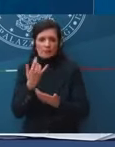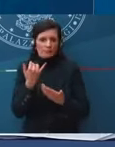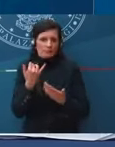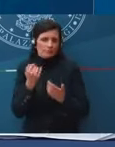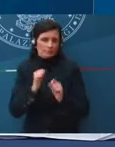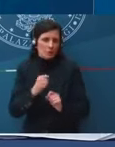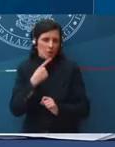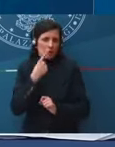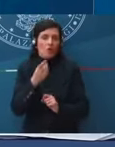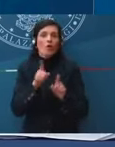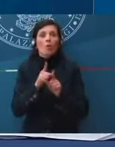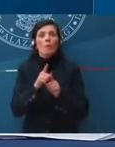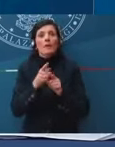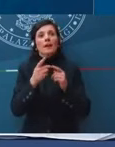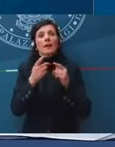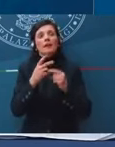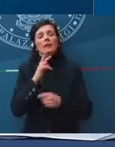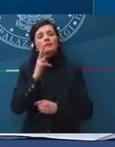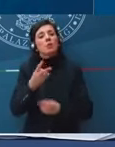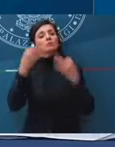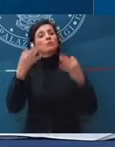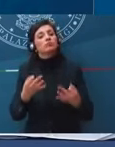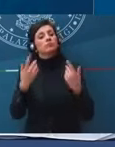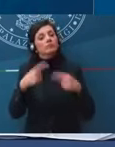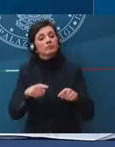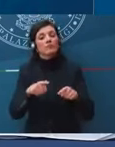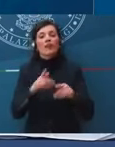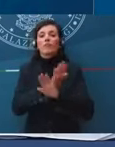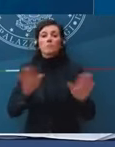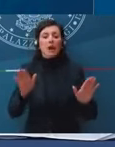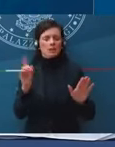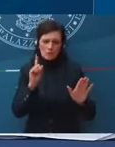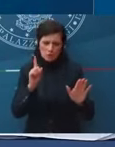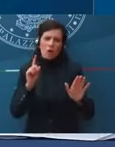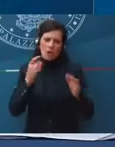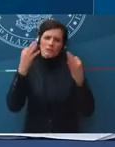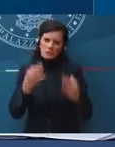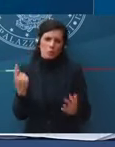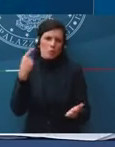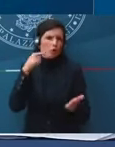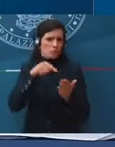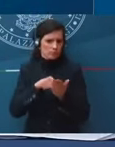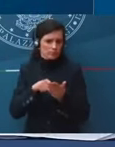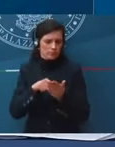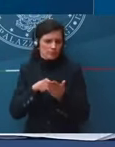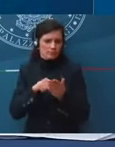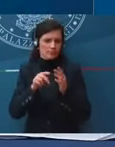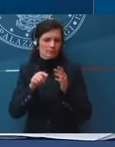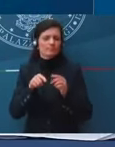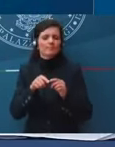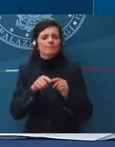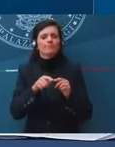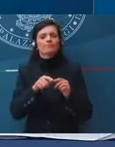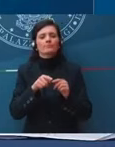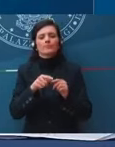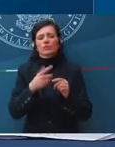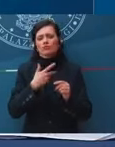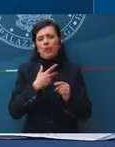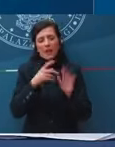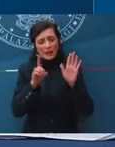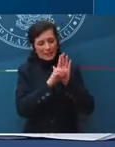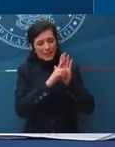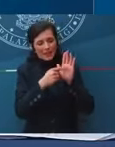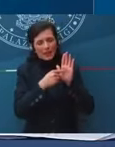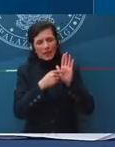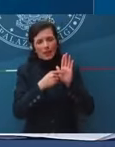probabilmente no, probabilmente dovremmo tornarci su, però insomma, sotto vari profili il decreto